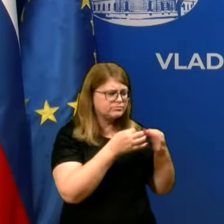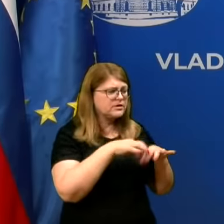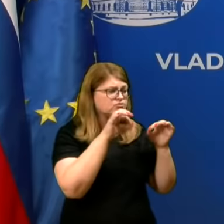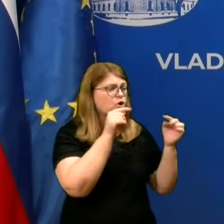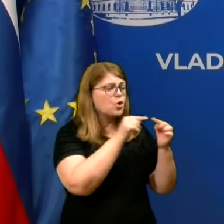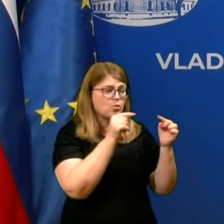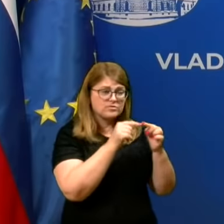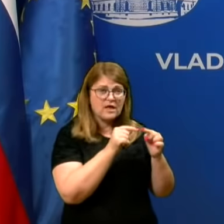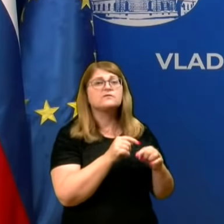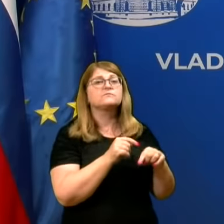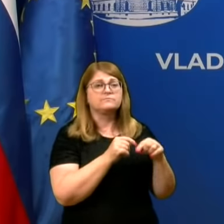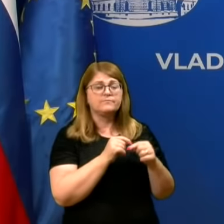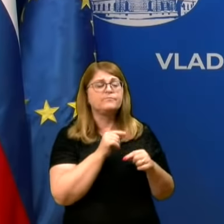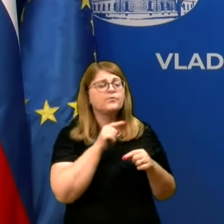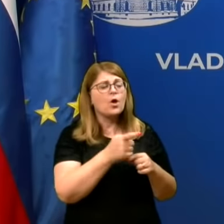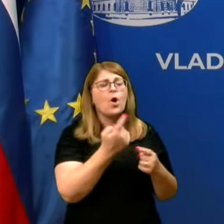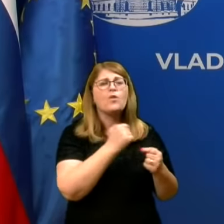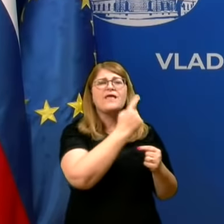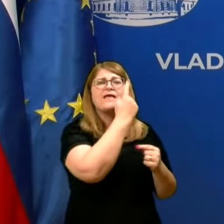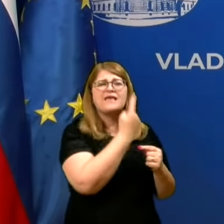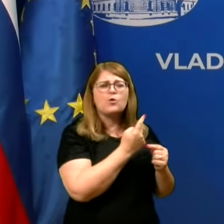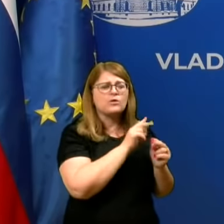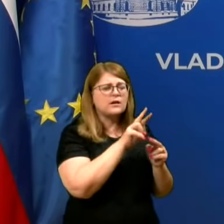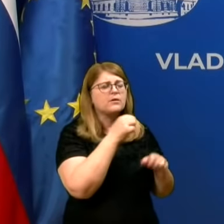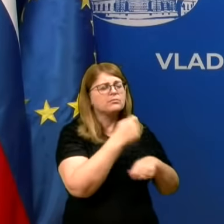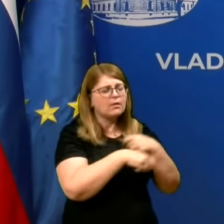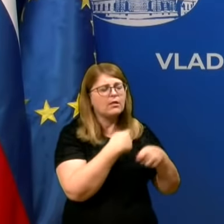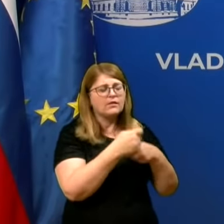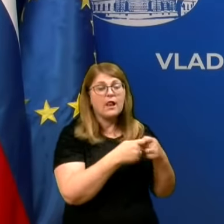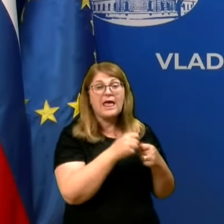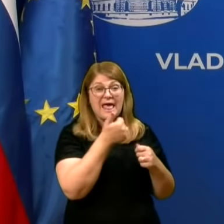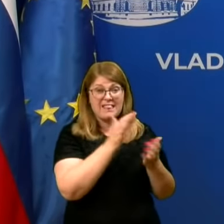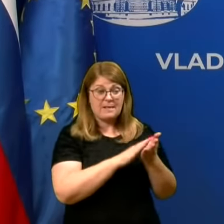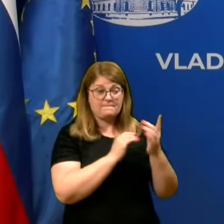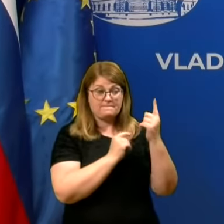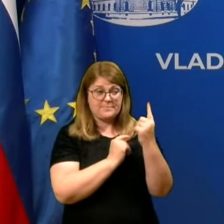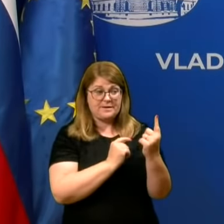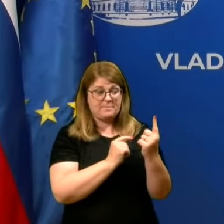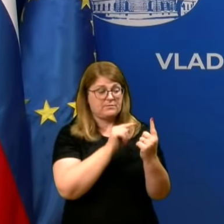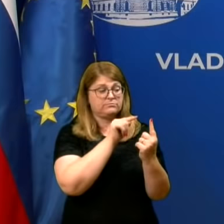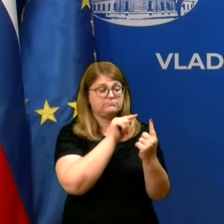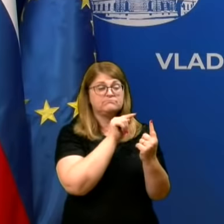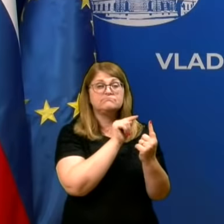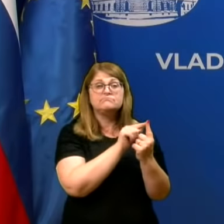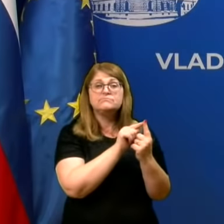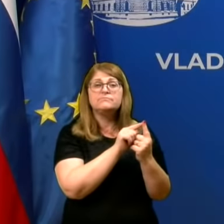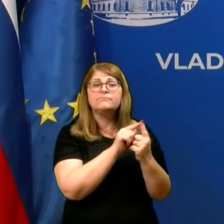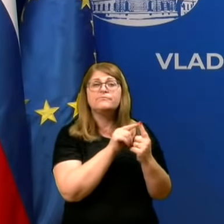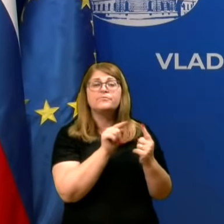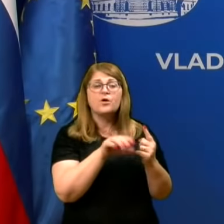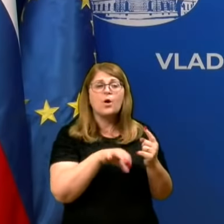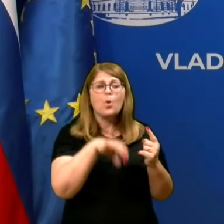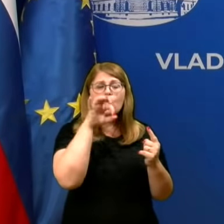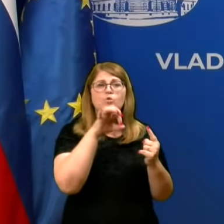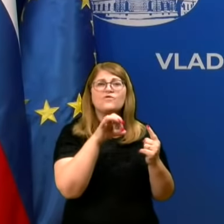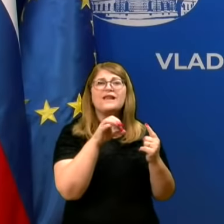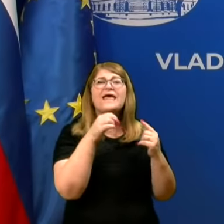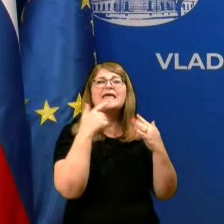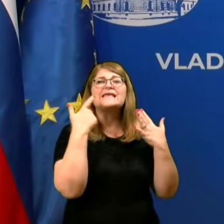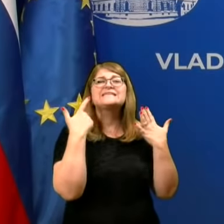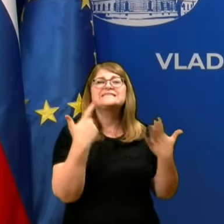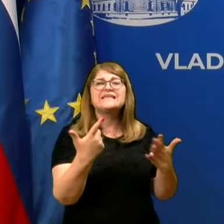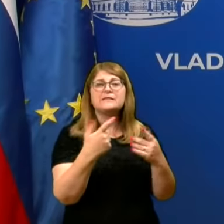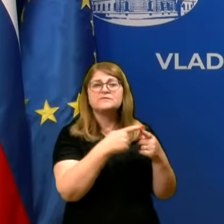sodelovcev, ki delajo neprekinjeno od januarja naprej. En sam primir je epidemiologi in njihovih sodelovcev, smo identificirali 70